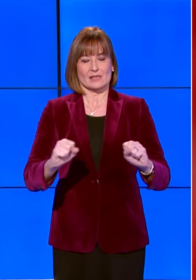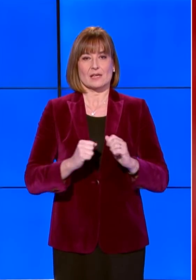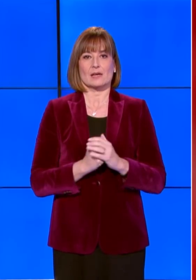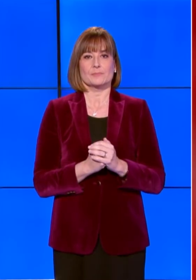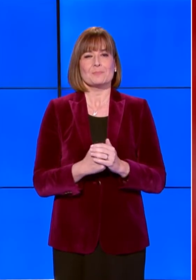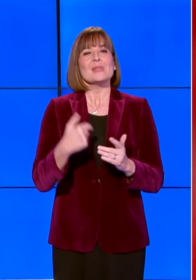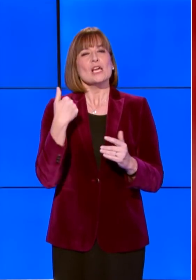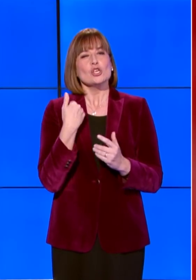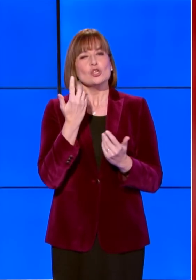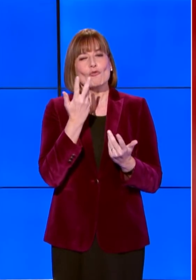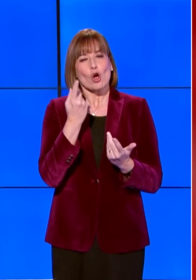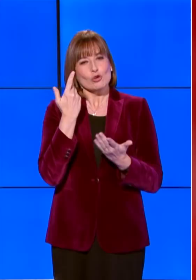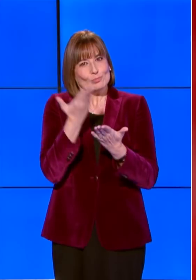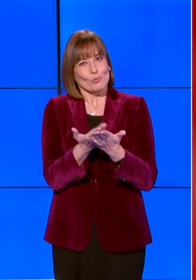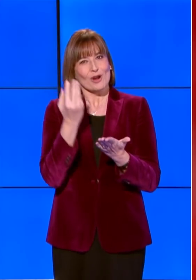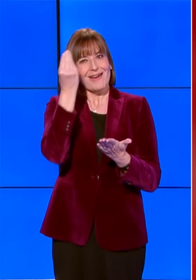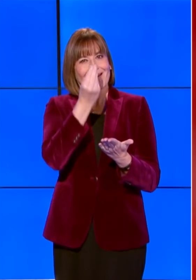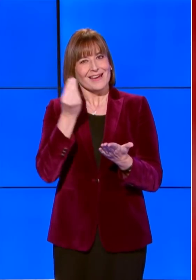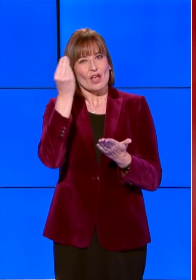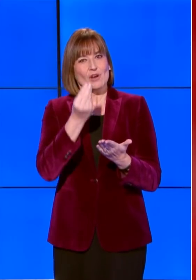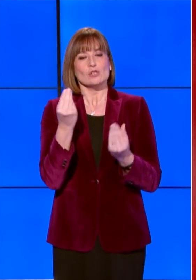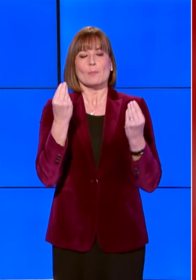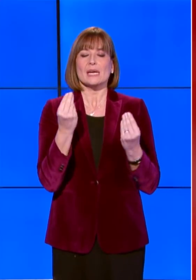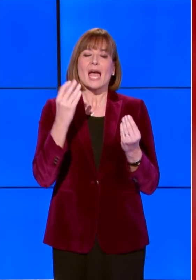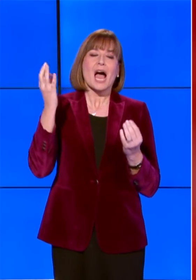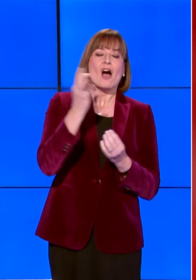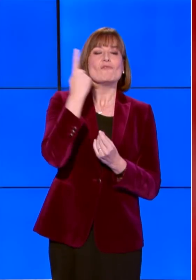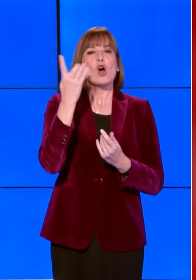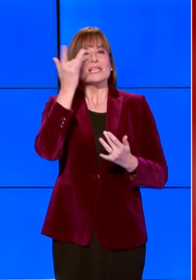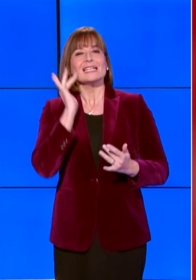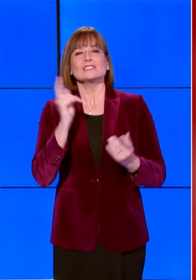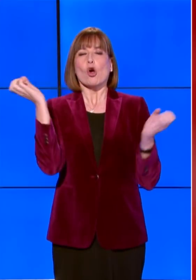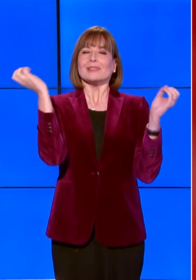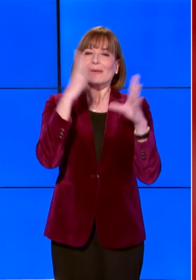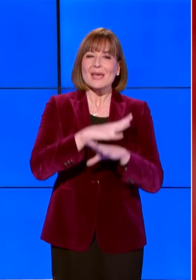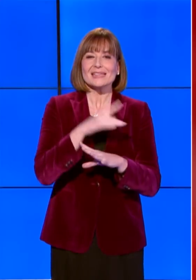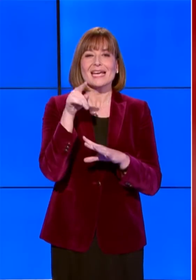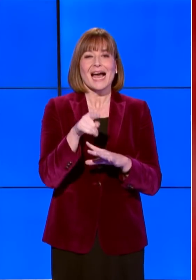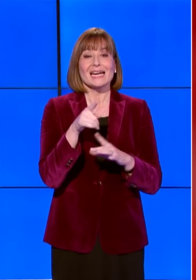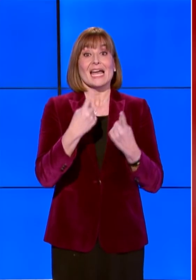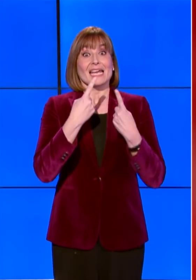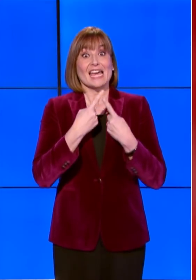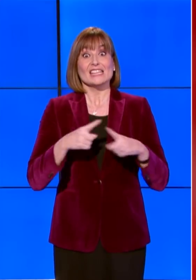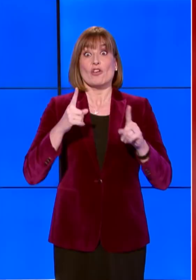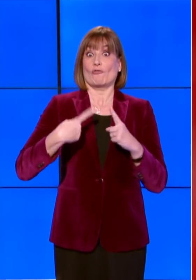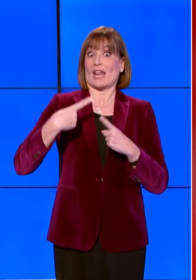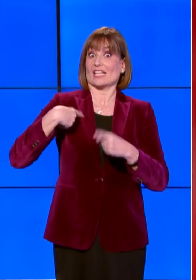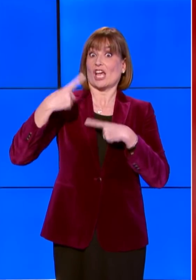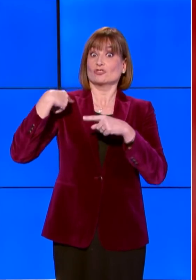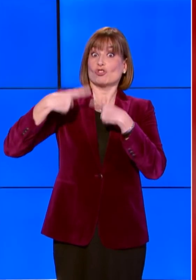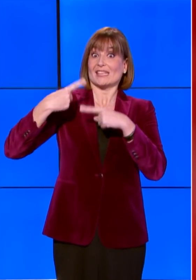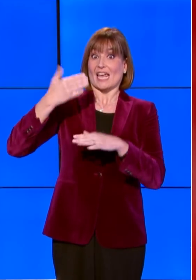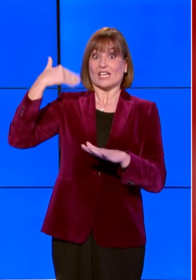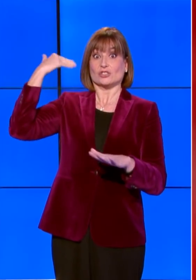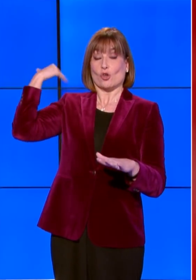Propongo questa riflessione perché talvolta corriamo il rischio di dimenticare che, a differenza delle generazioni che ci hanno